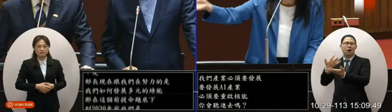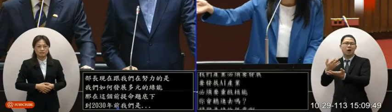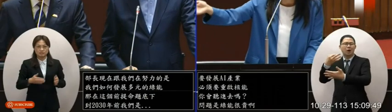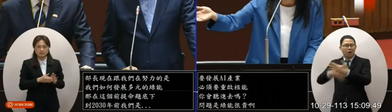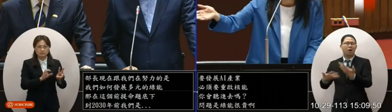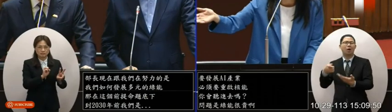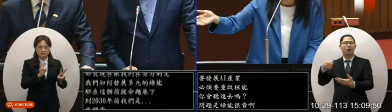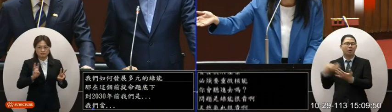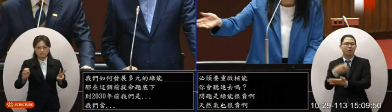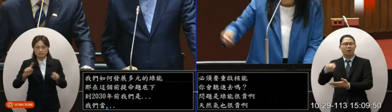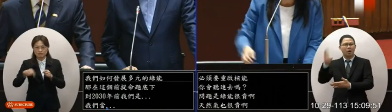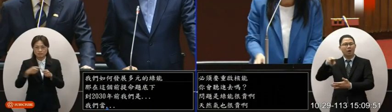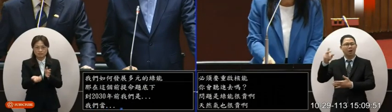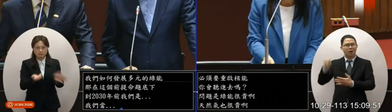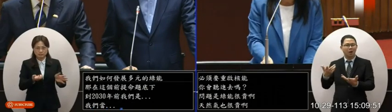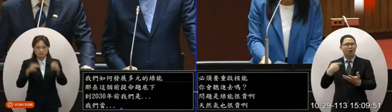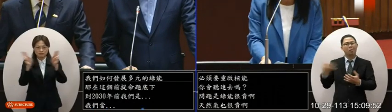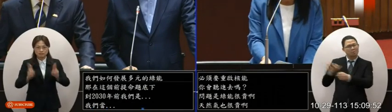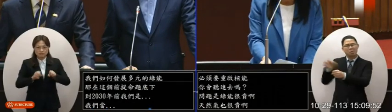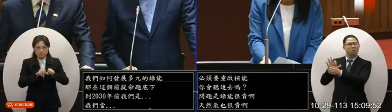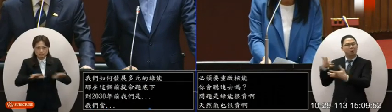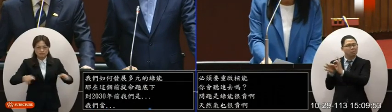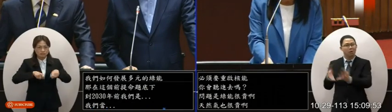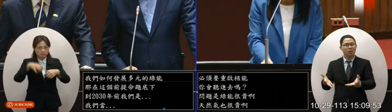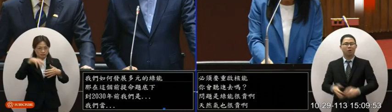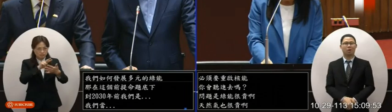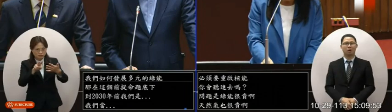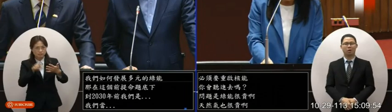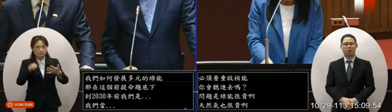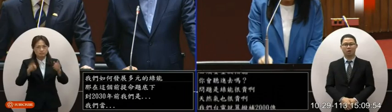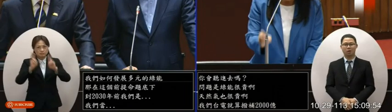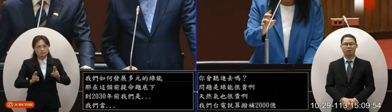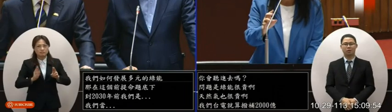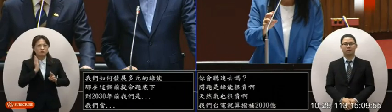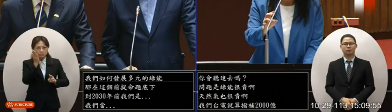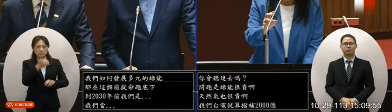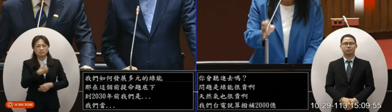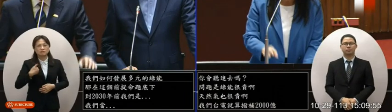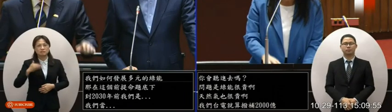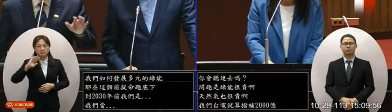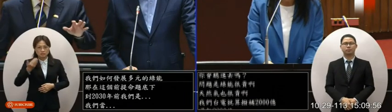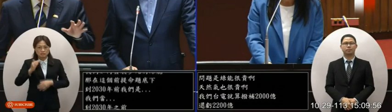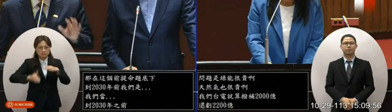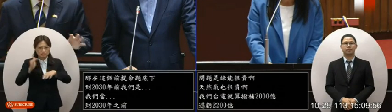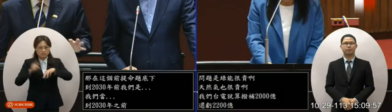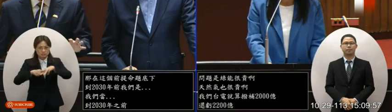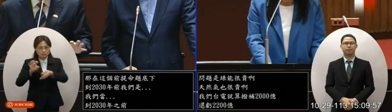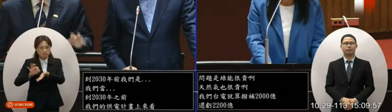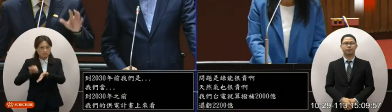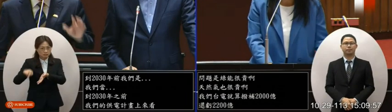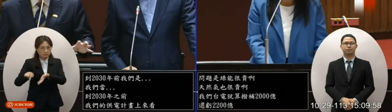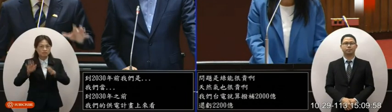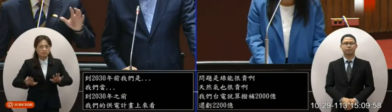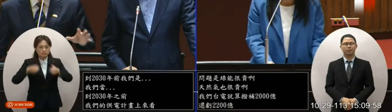要繼續填補這個無頂洞嗎我們的供電的計畫上面來看還是可以穩定的供電至於說發電成本我們現在這種結構